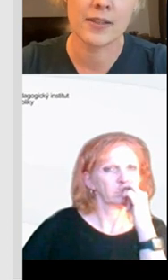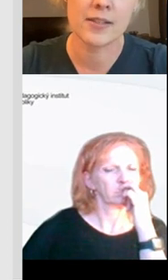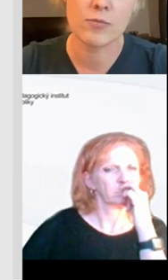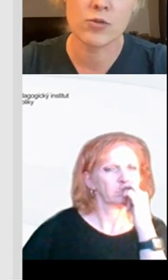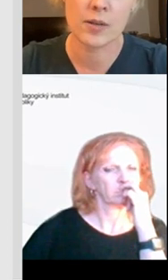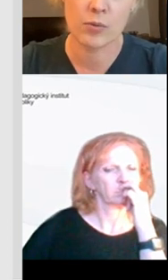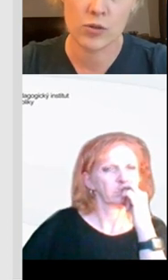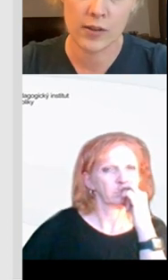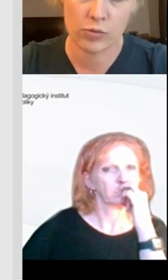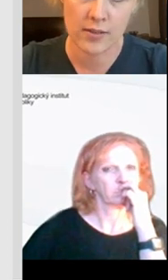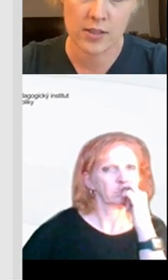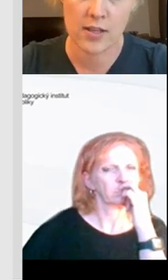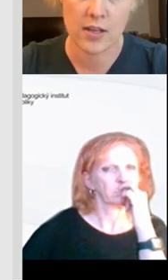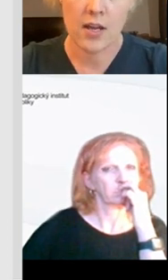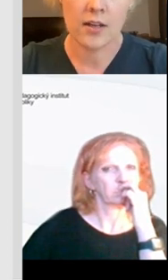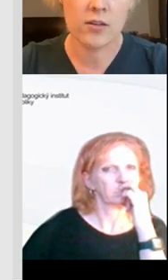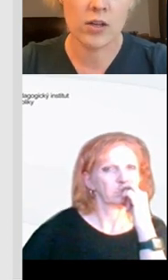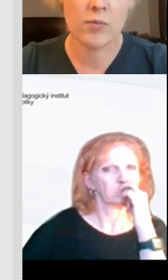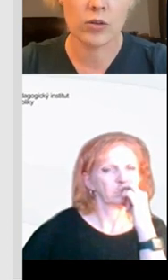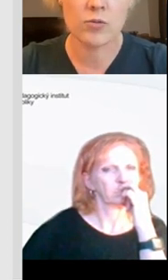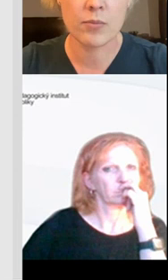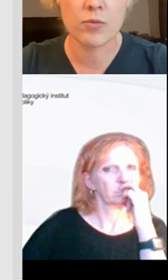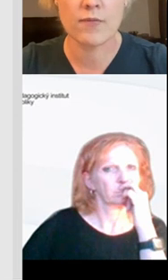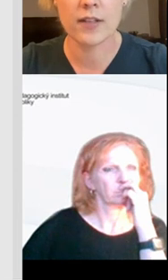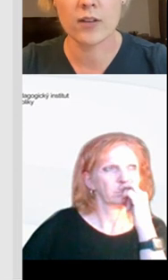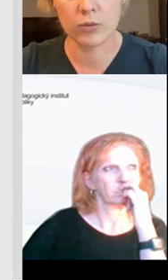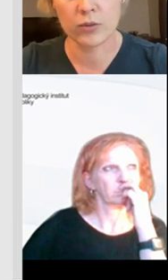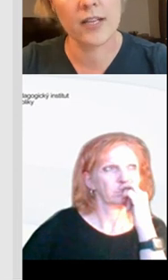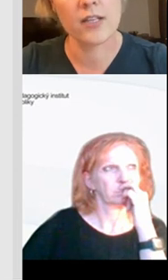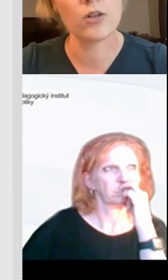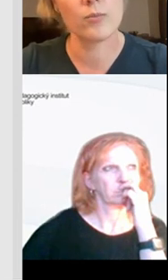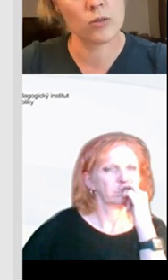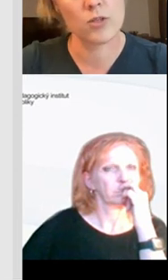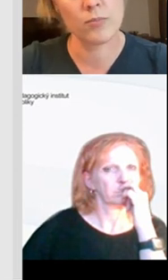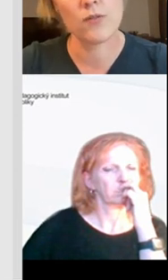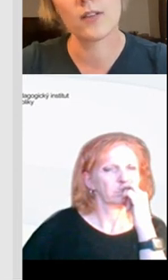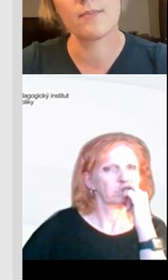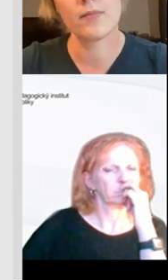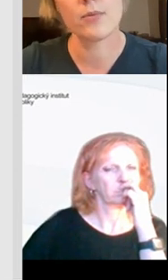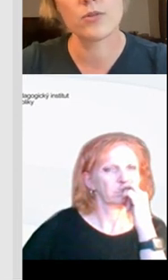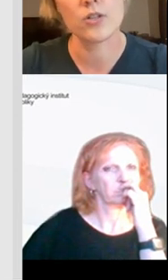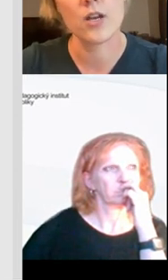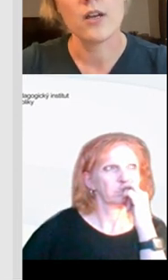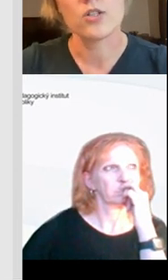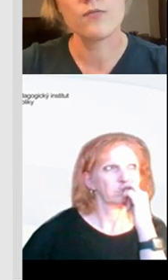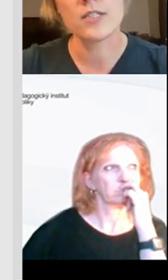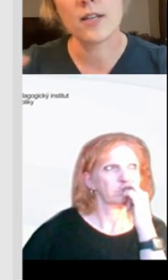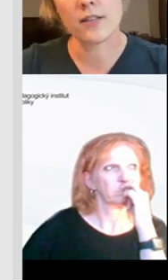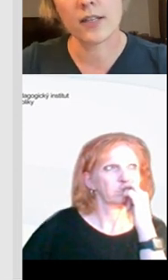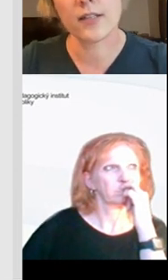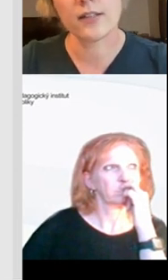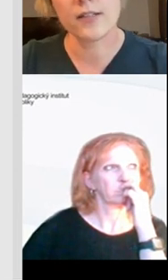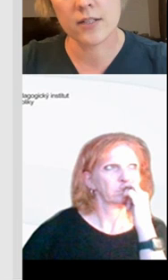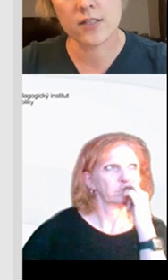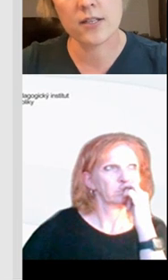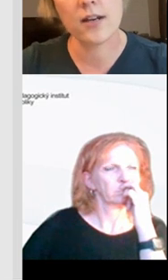digitálním kompetencií můžete používat různá zařízení. Není to jenom o tom, že používáte roboty, není to jenom o tom, že používáte pevné počítače. Čím